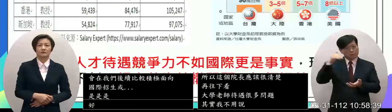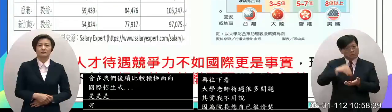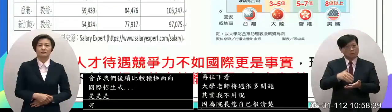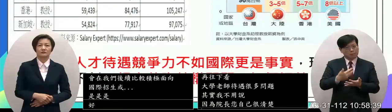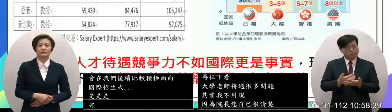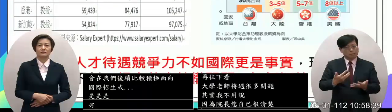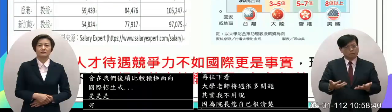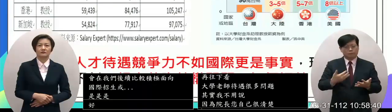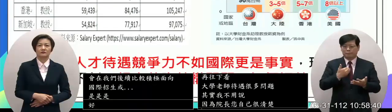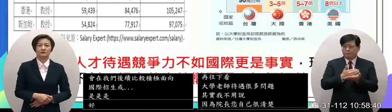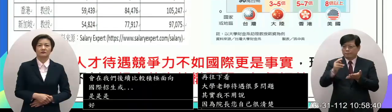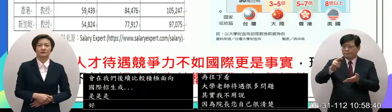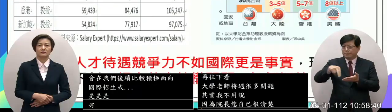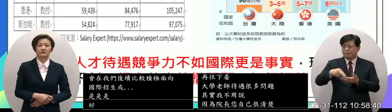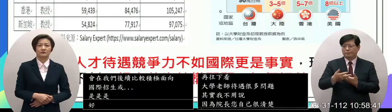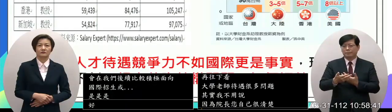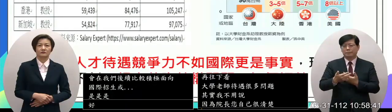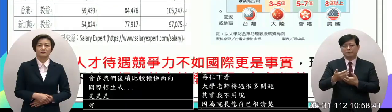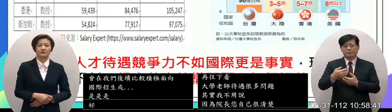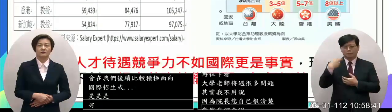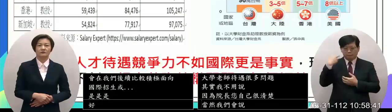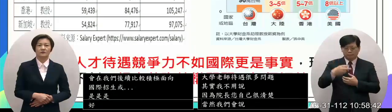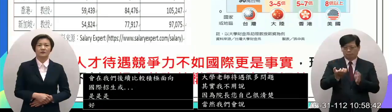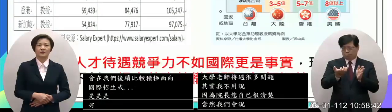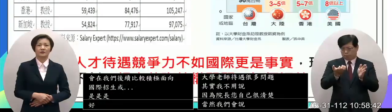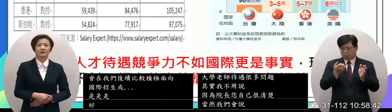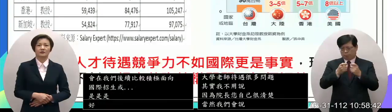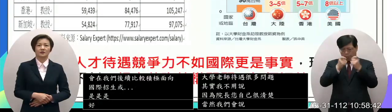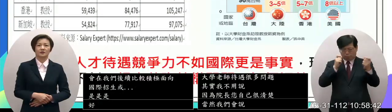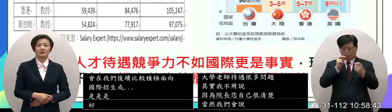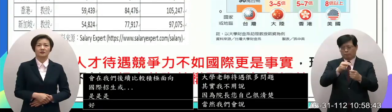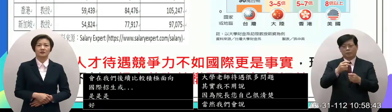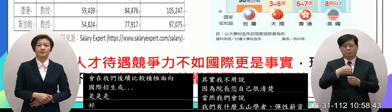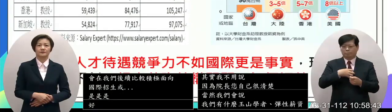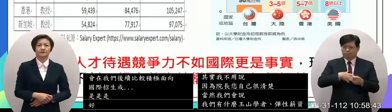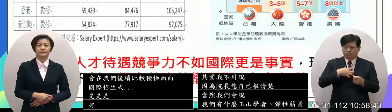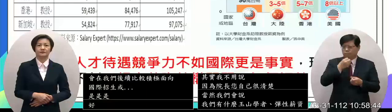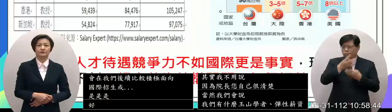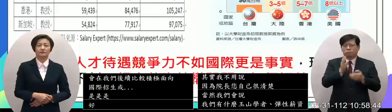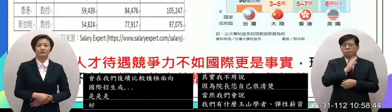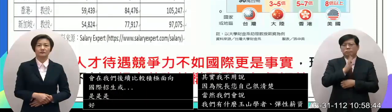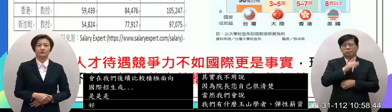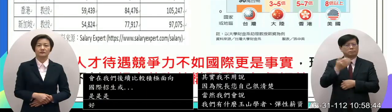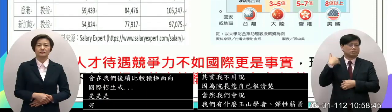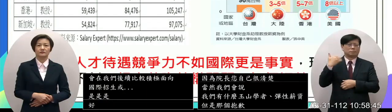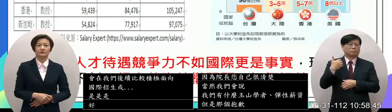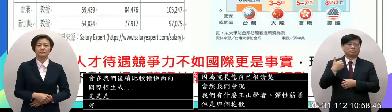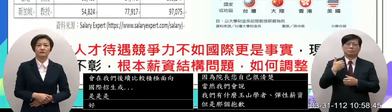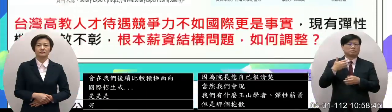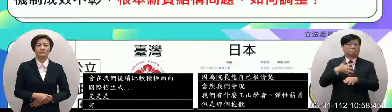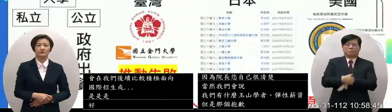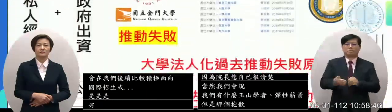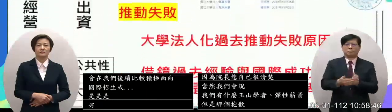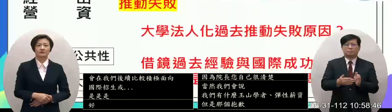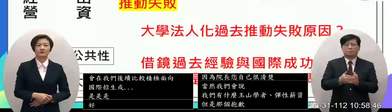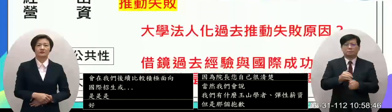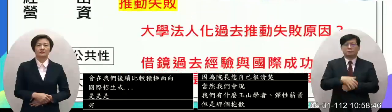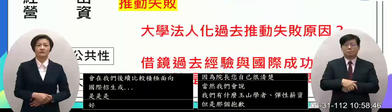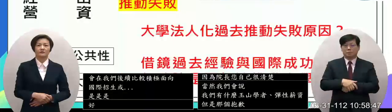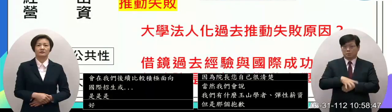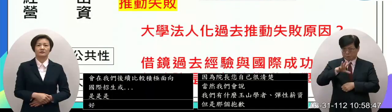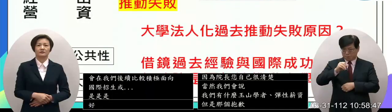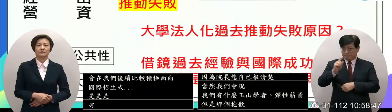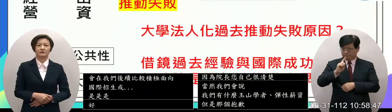決這個問題我還是在往前瞻性我們先不要再抱怨那些事因為他已經既成事實這個